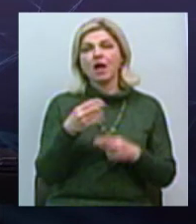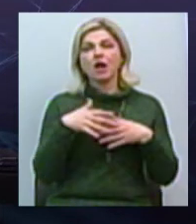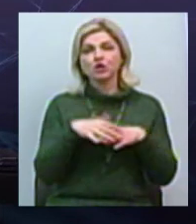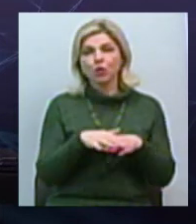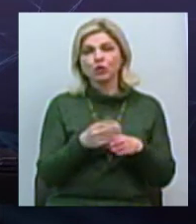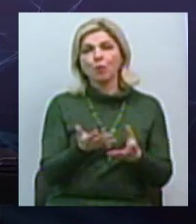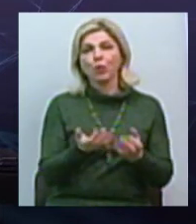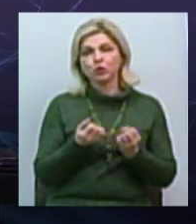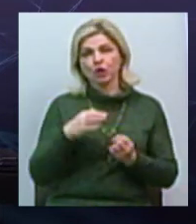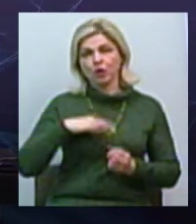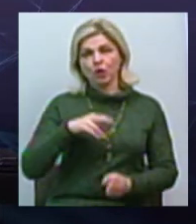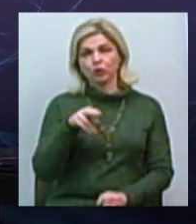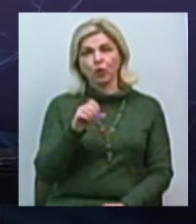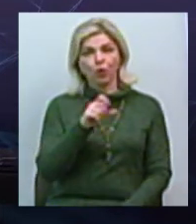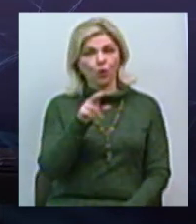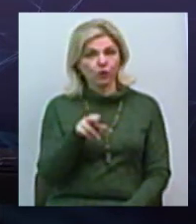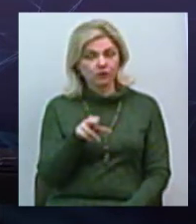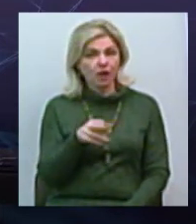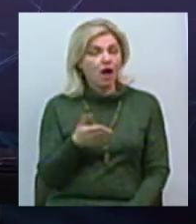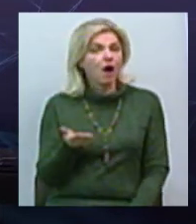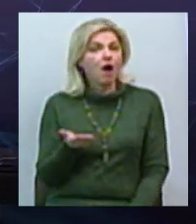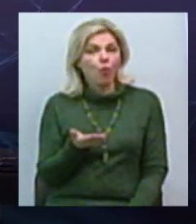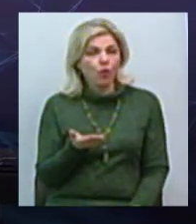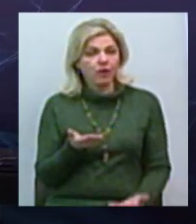доходу. тому, який це